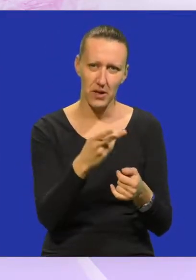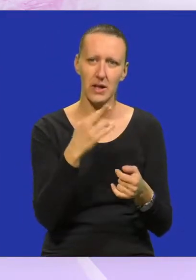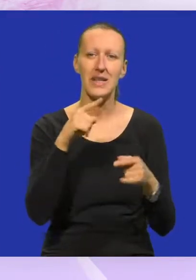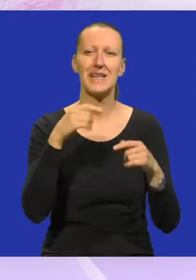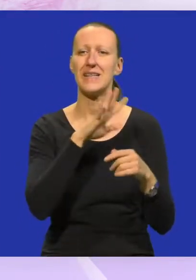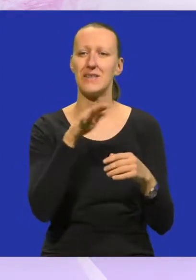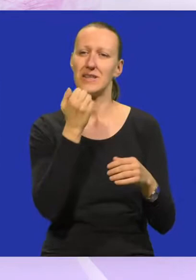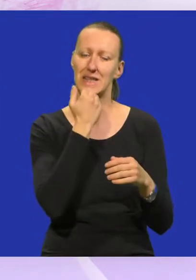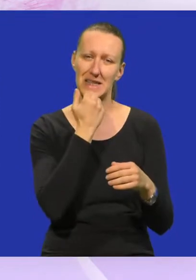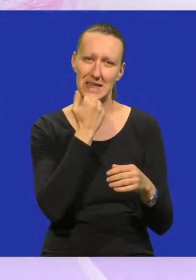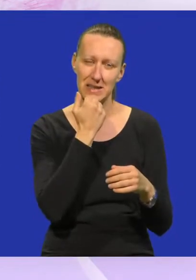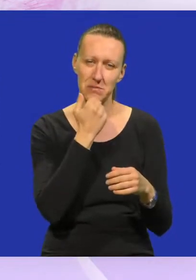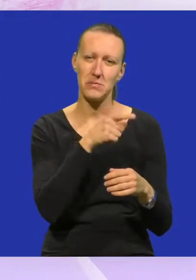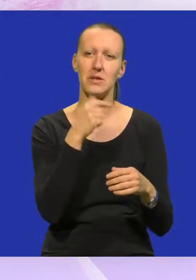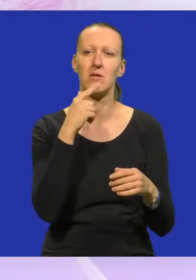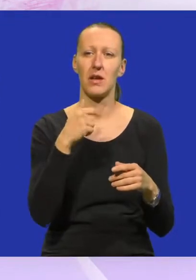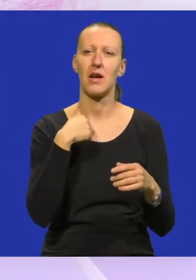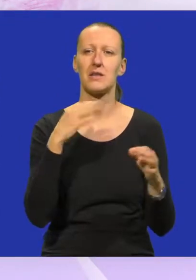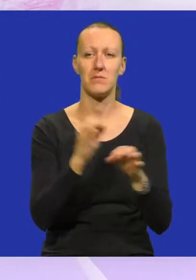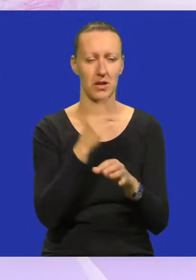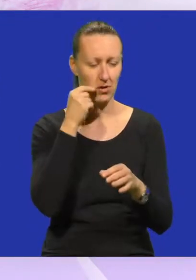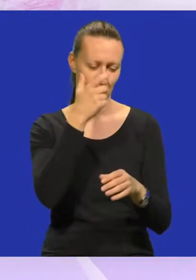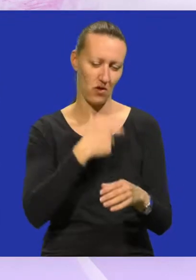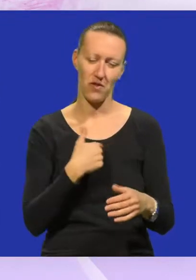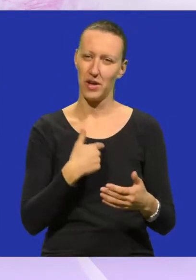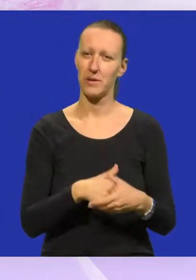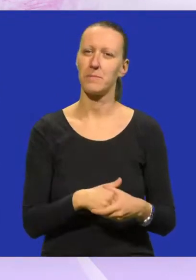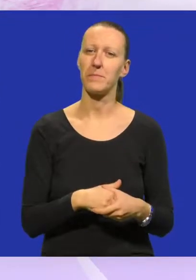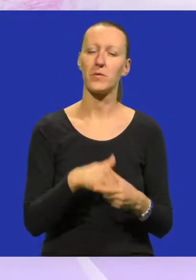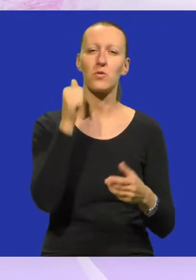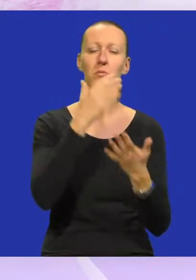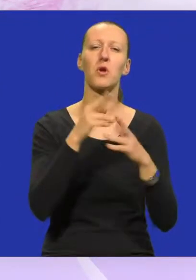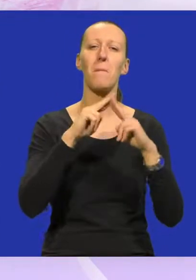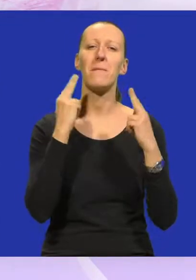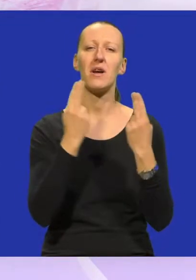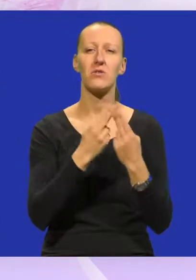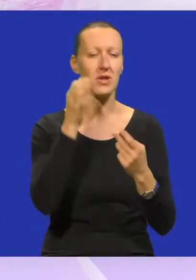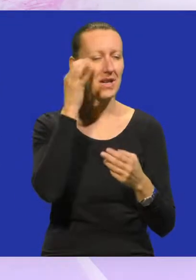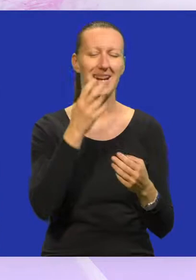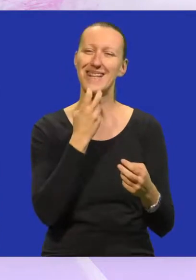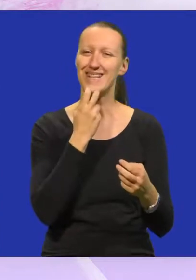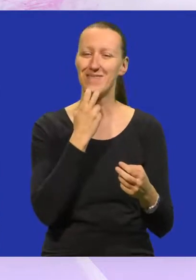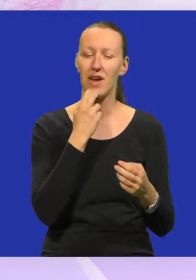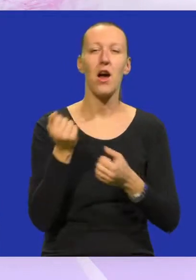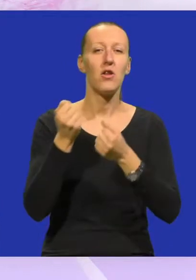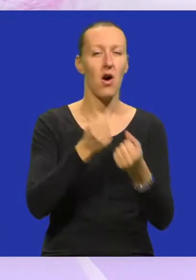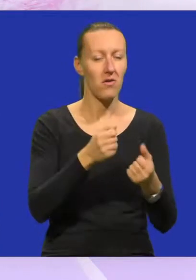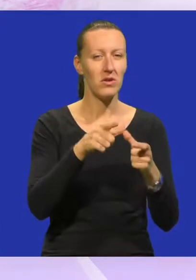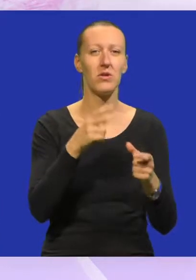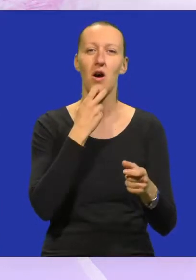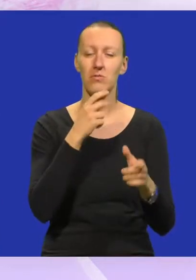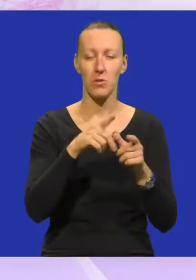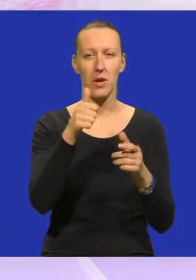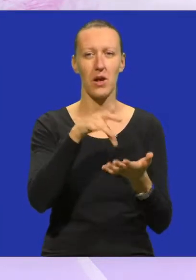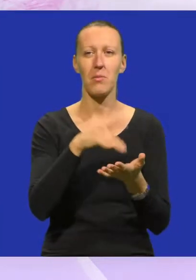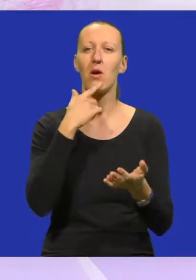nasmijati ih, onda sam sretan čovjek. Jučer je bio Međunarodni dan smijeha, pa eto, doveli ste osmijeh u